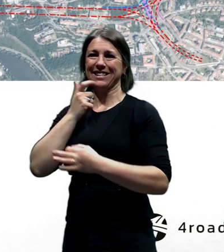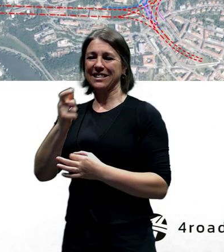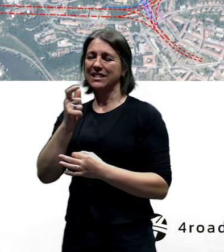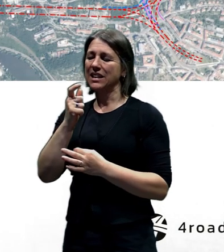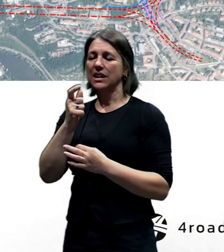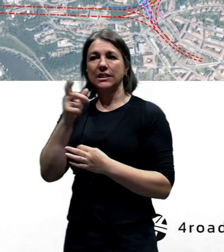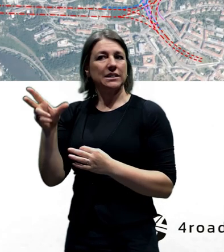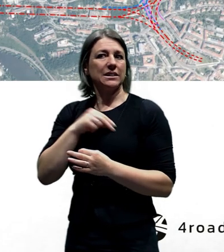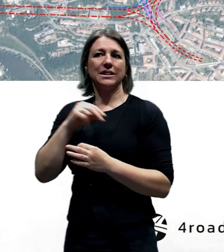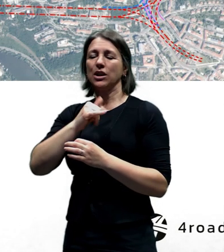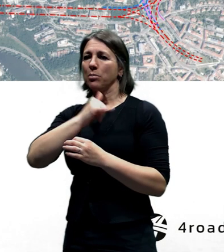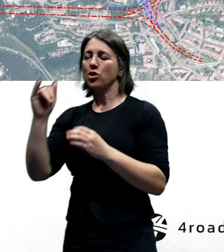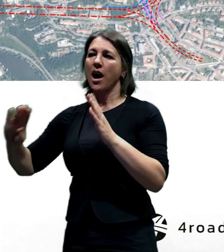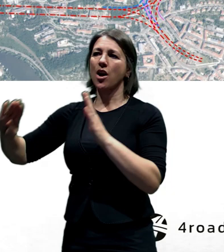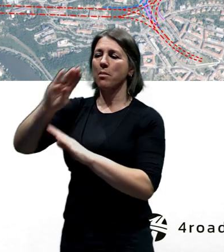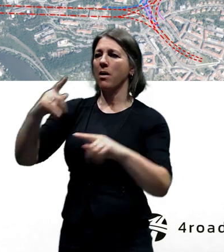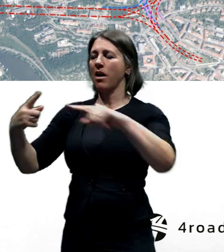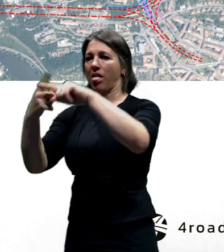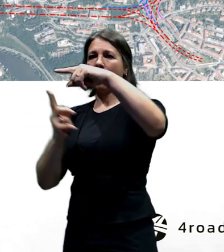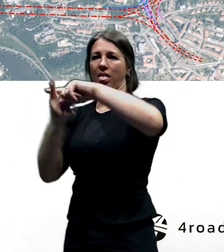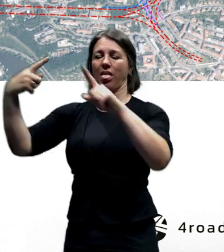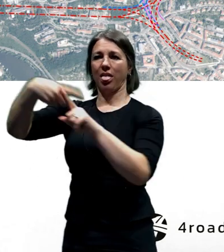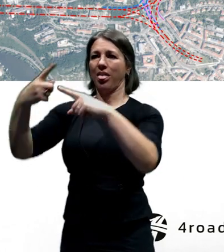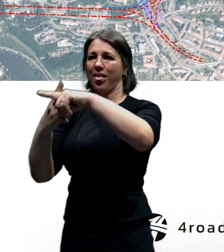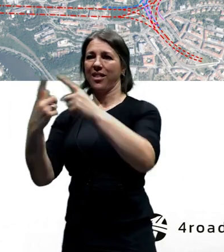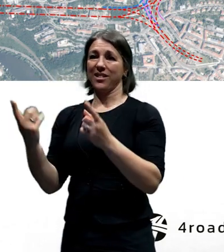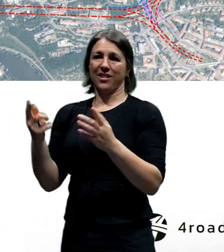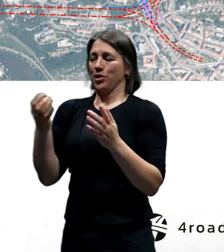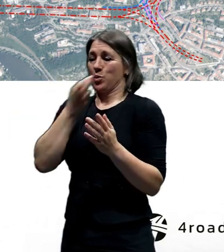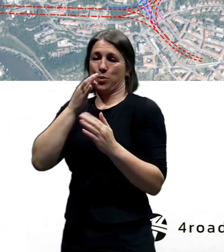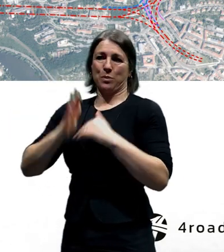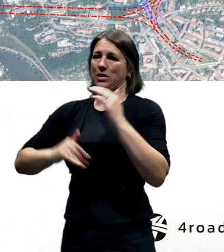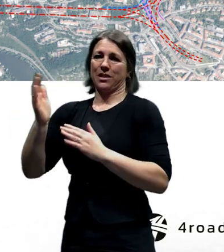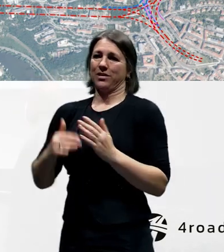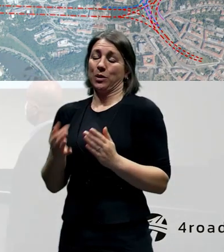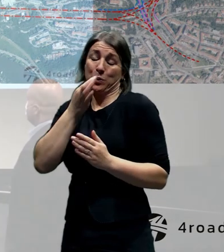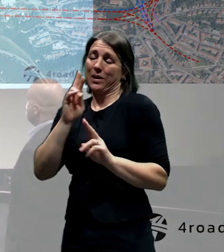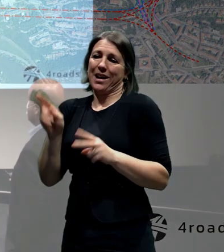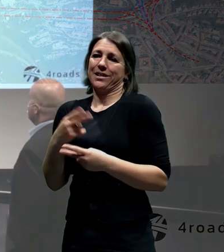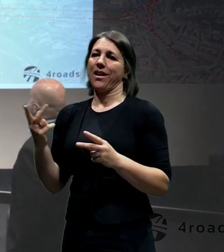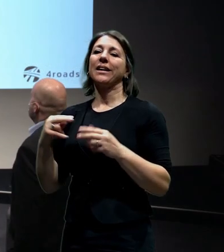kolidujeme s ostatníma rampama. To znamená, my narážíme na to, že ta stavba se nedá vůbec technicky provést.